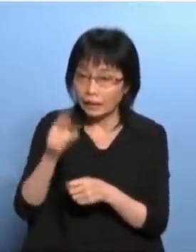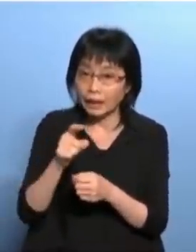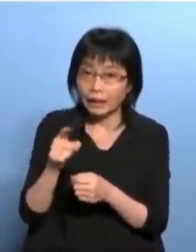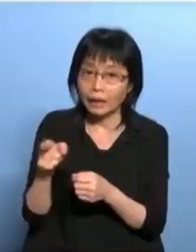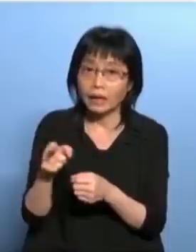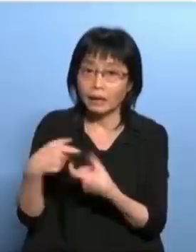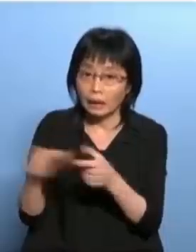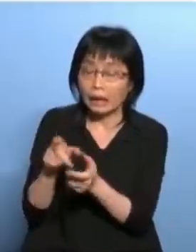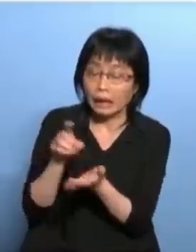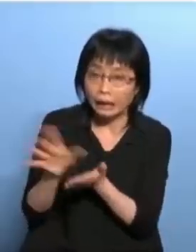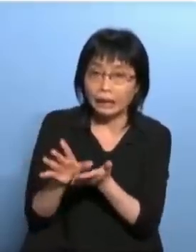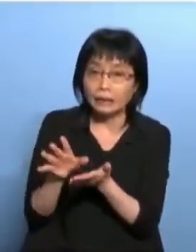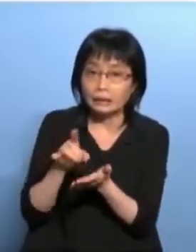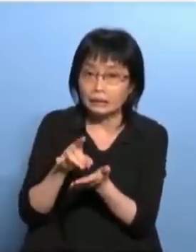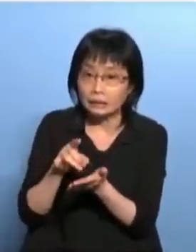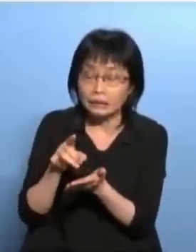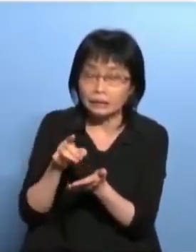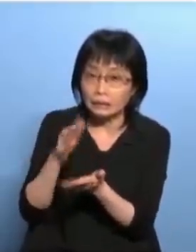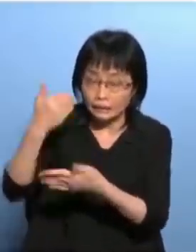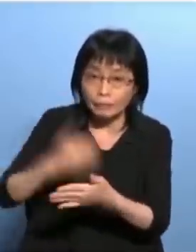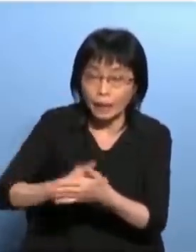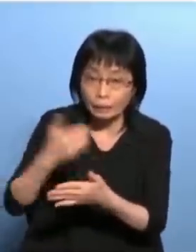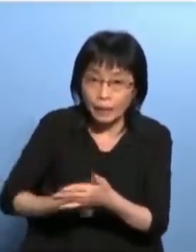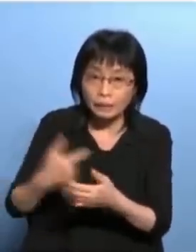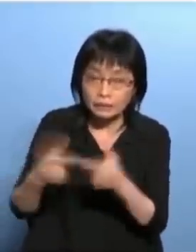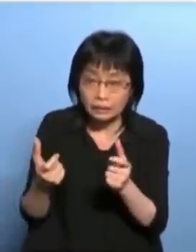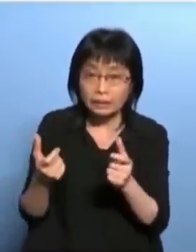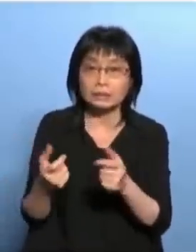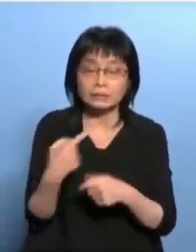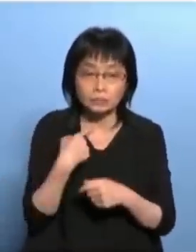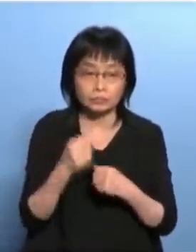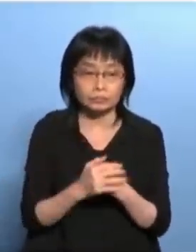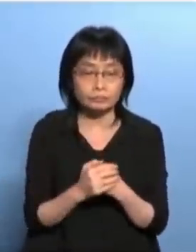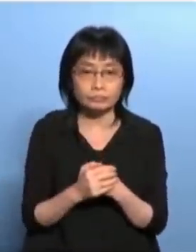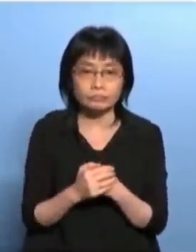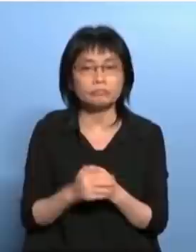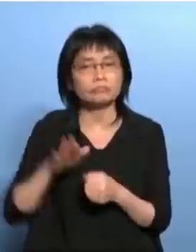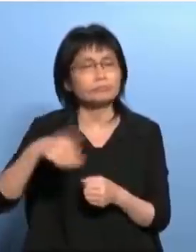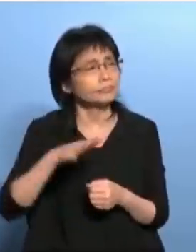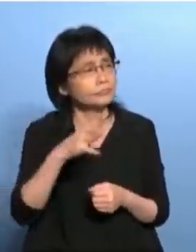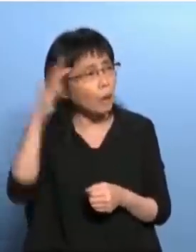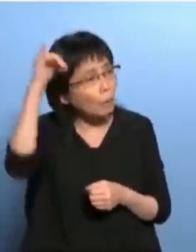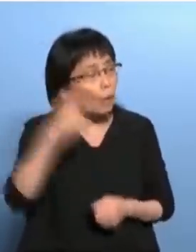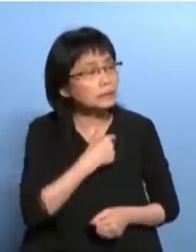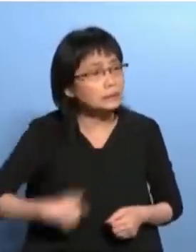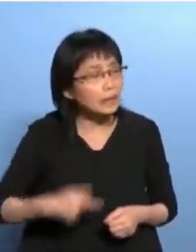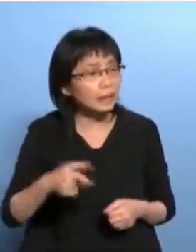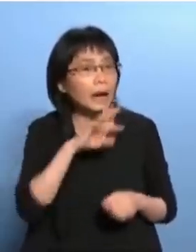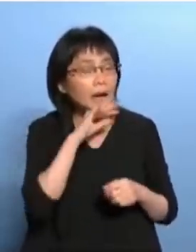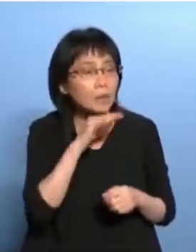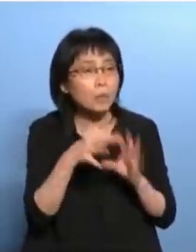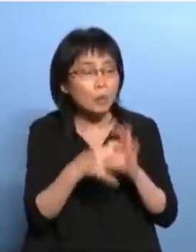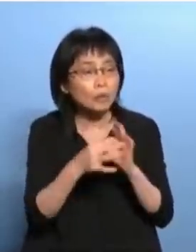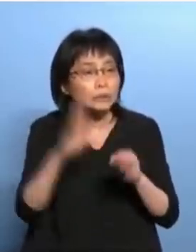于嘉琪議員你想说剪警察工说不剪人工就是上一节讲所以我现在我不是反对他纳入但是他剪